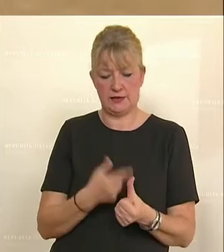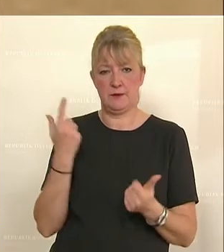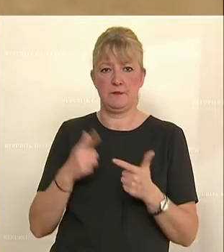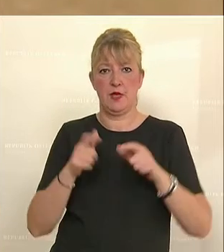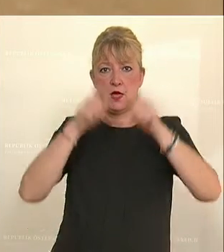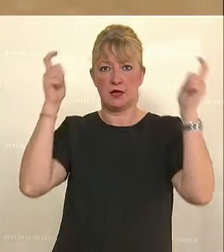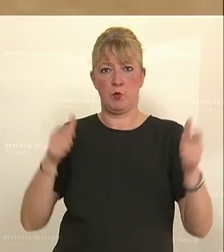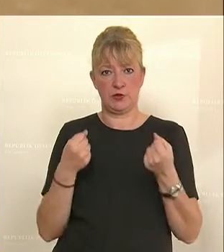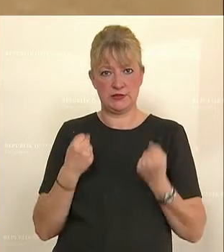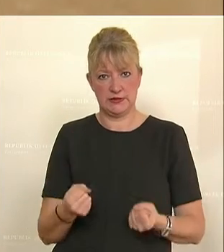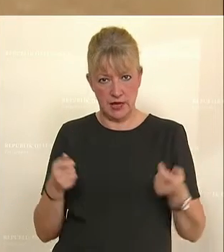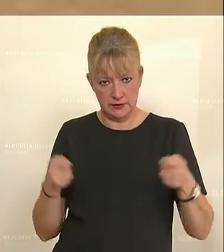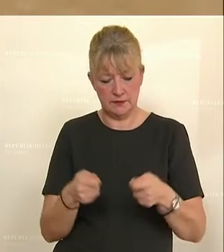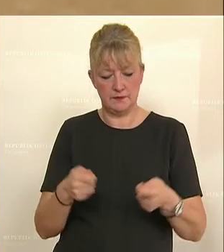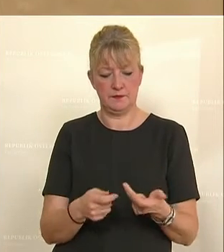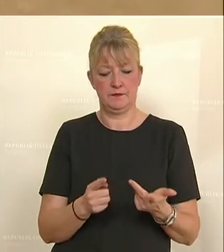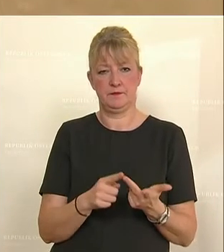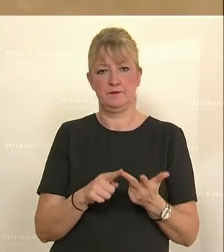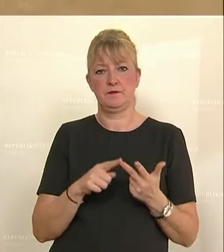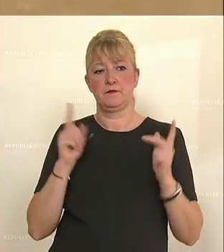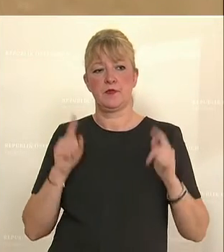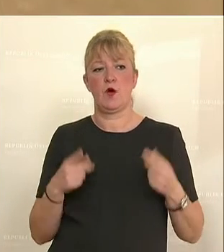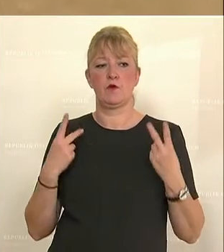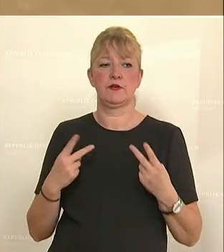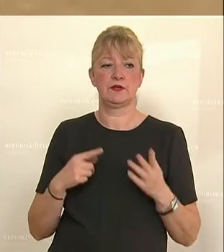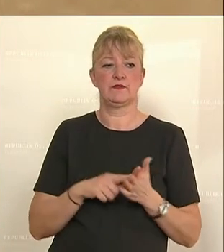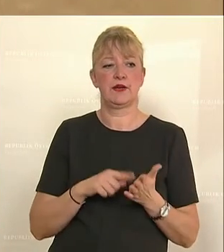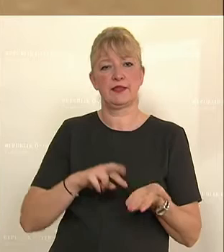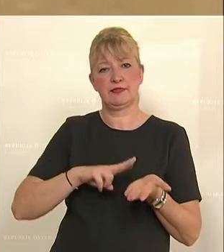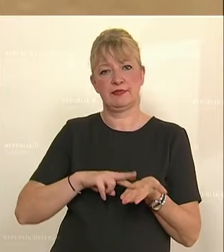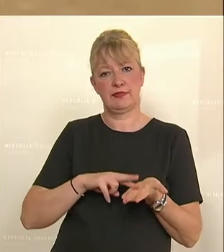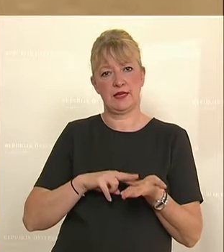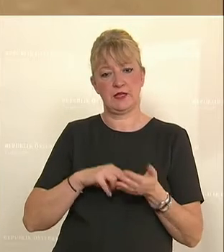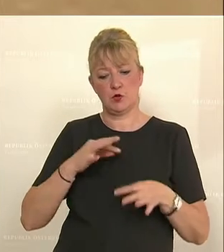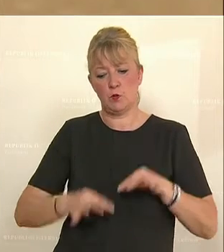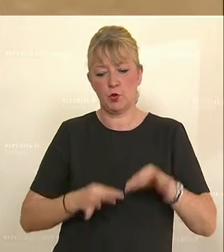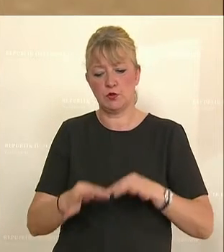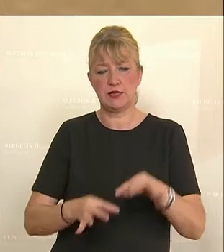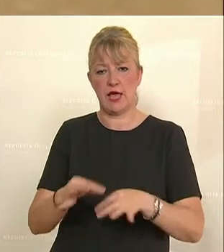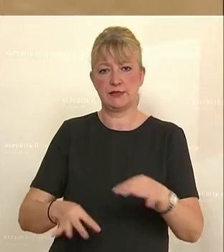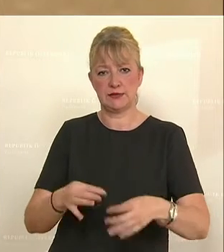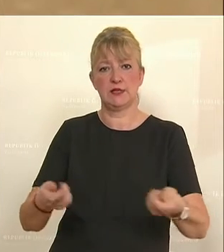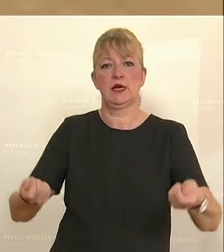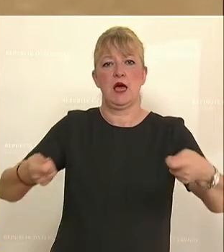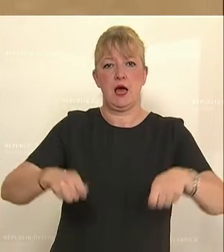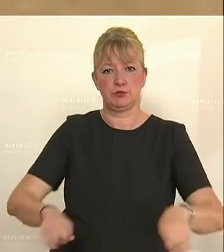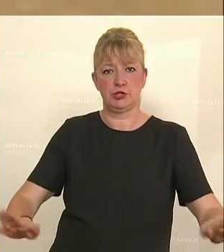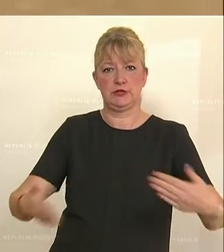Gebäudesicherheit und auch wichtig, um den Digitalisierungsprozess abzuschließen.